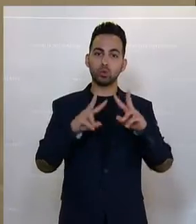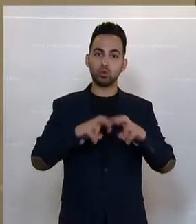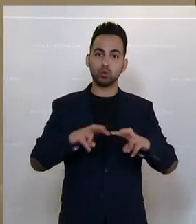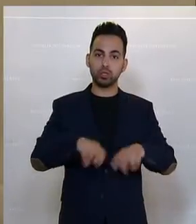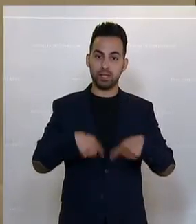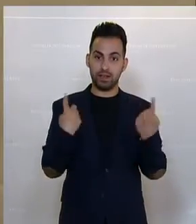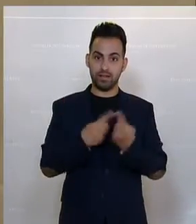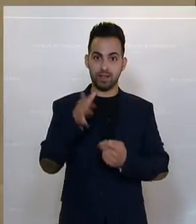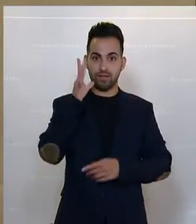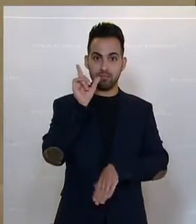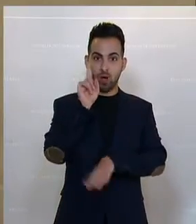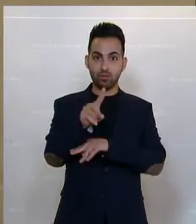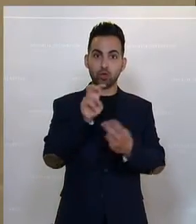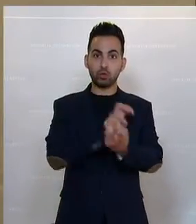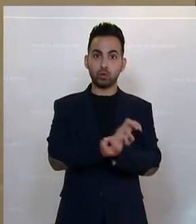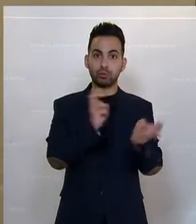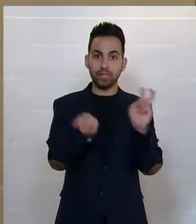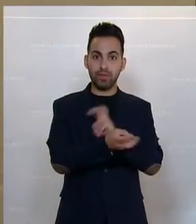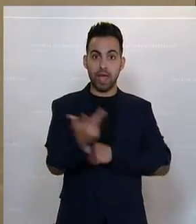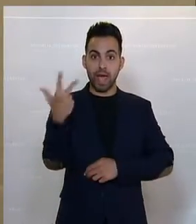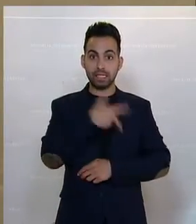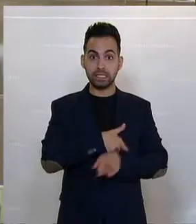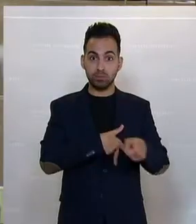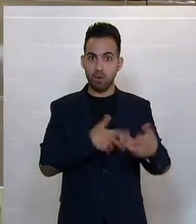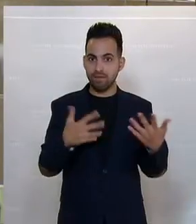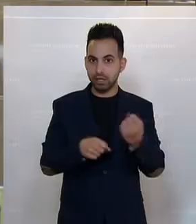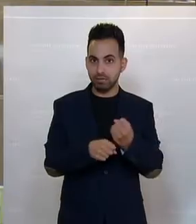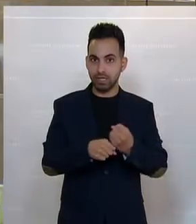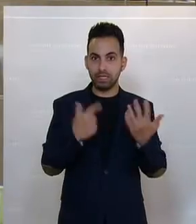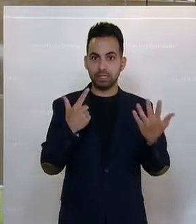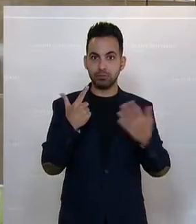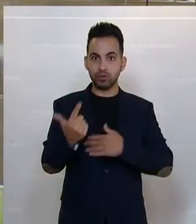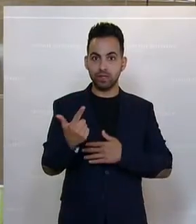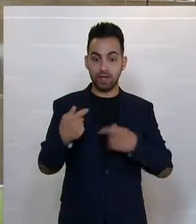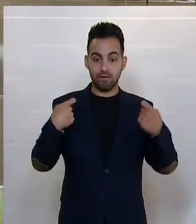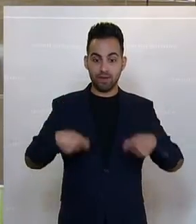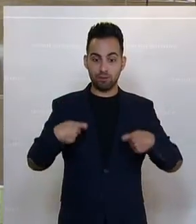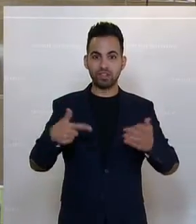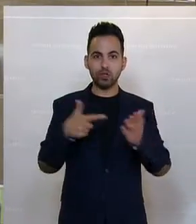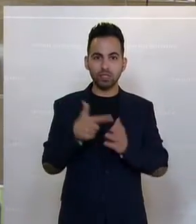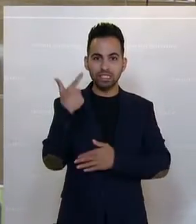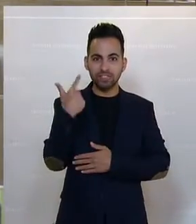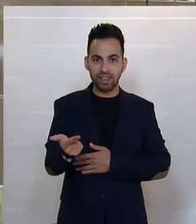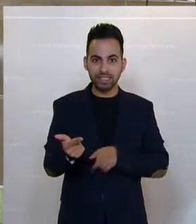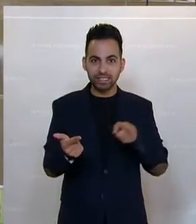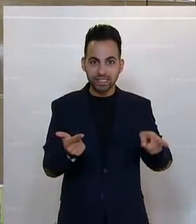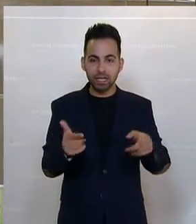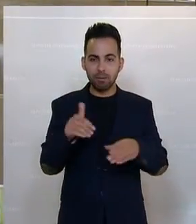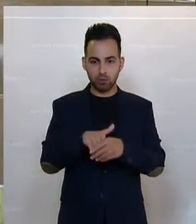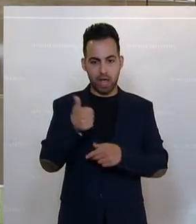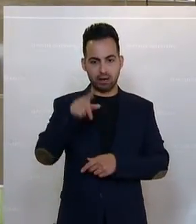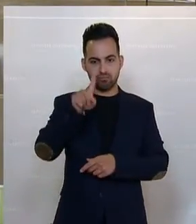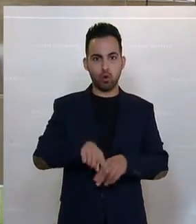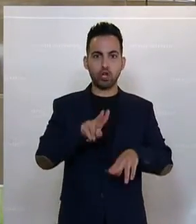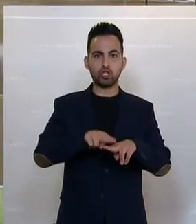und umsetzen wollen. Was passiert? Die SPÖ stellt am 27.02.2020, also ungefähr